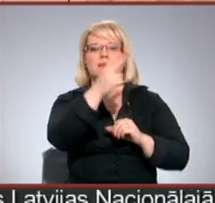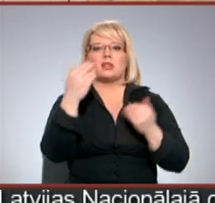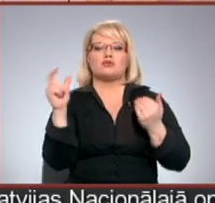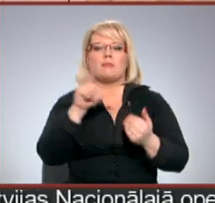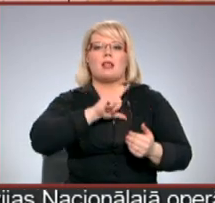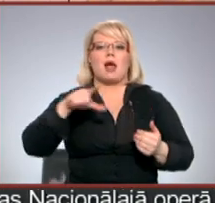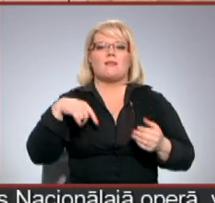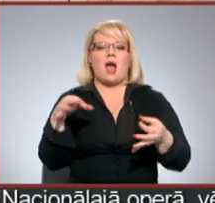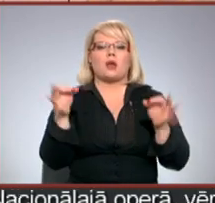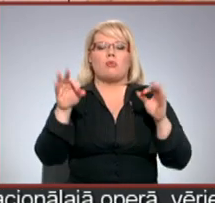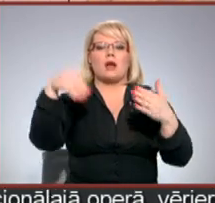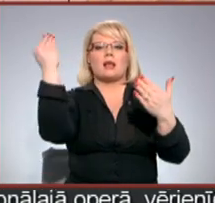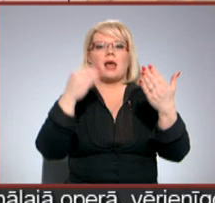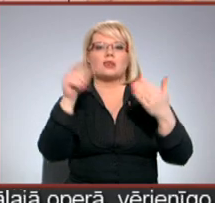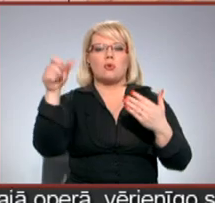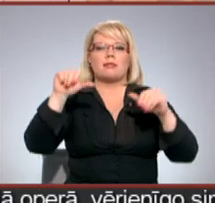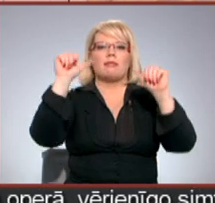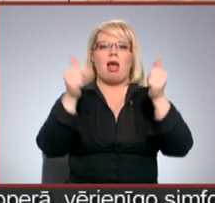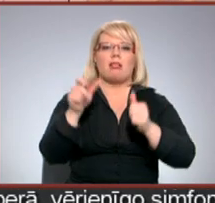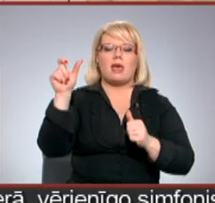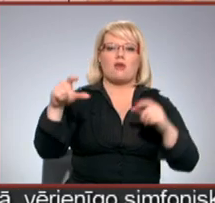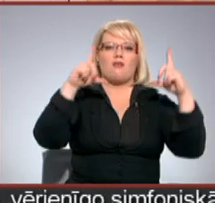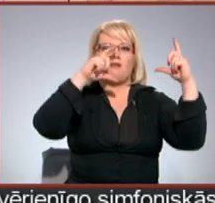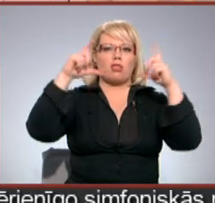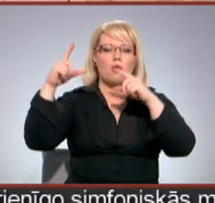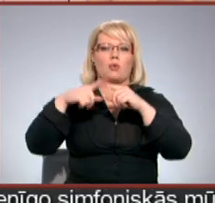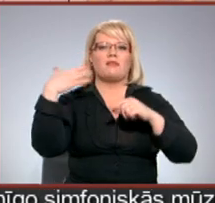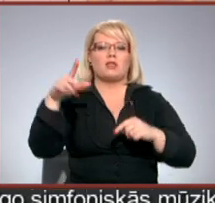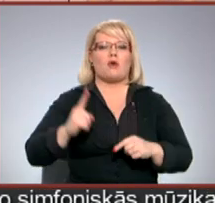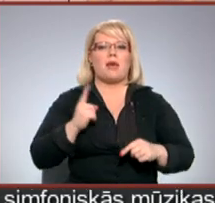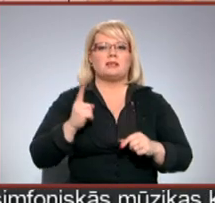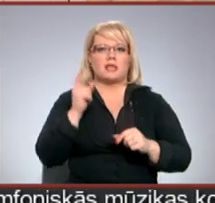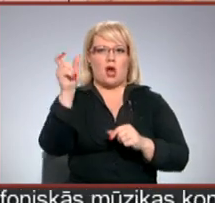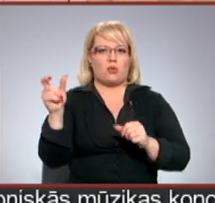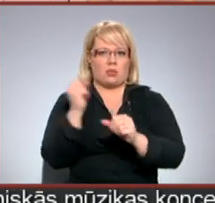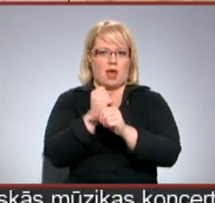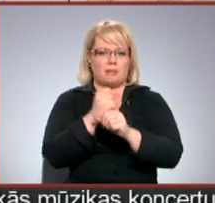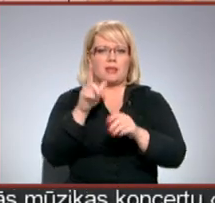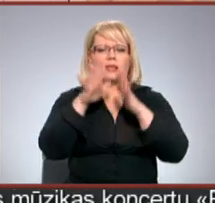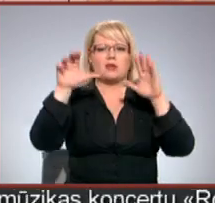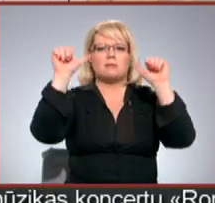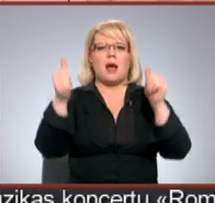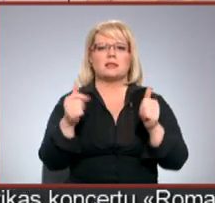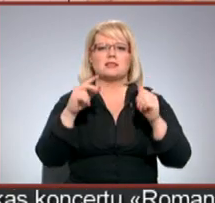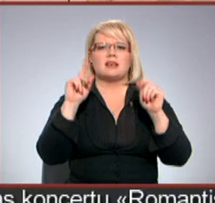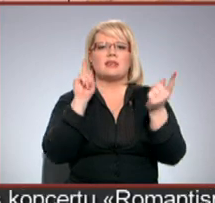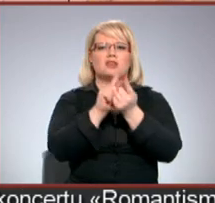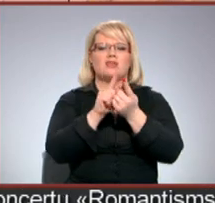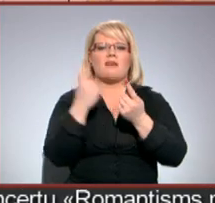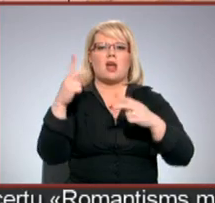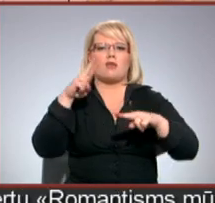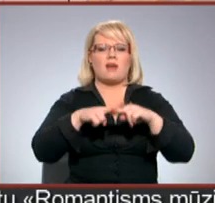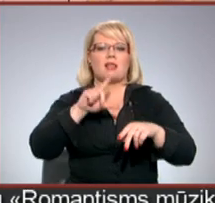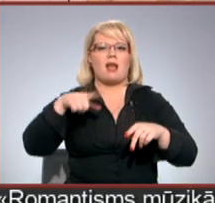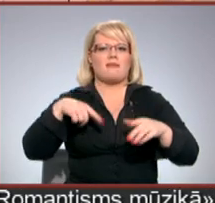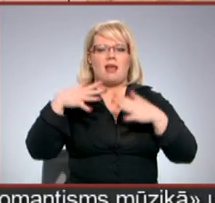šobrīd Latvijā aktuālo gleznotāju, tēlnieku, fotogrāfu un videomeisteru darbi. Tik daudz mākslas veidus atikšanās vienu vietu Latvijā ir